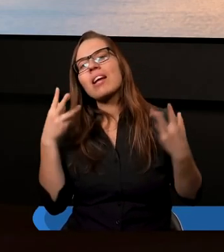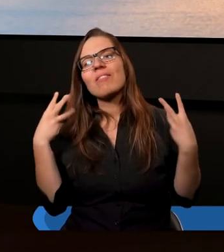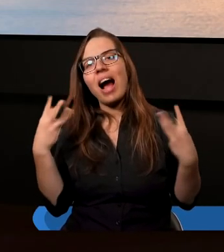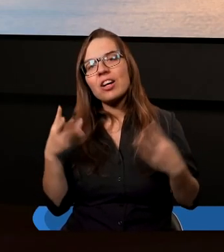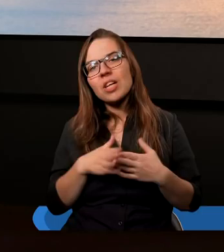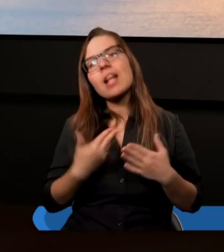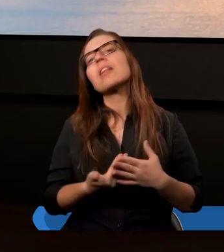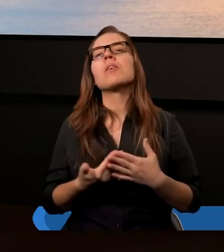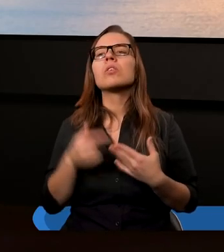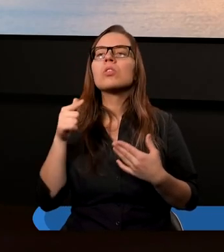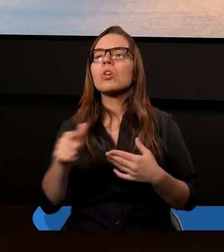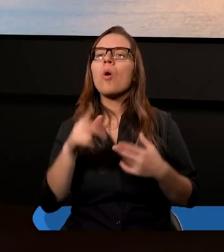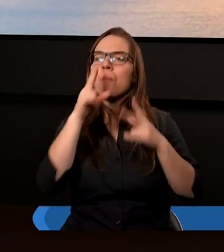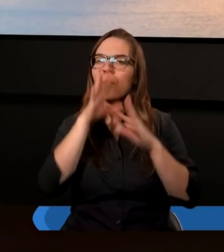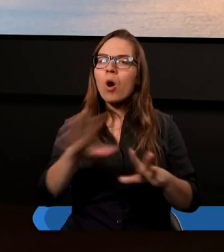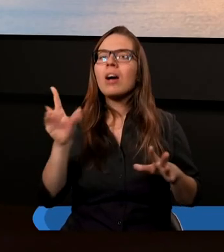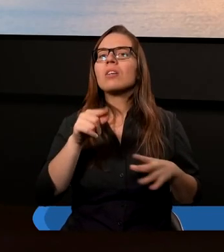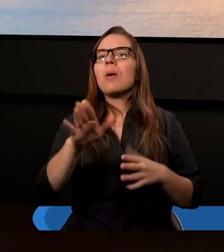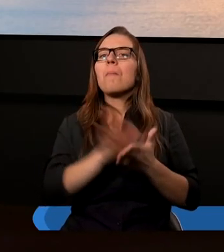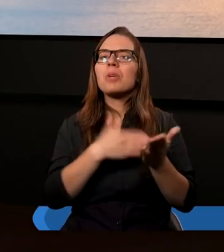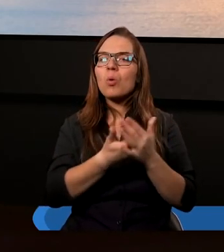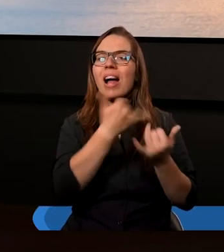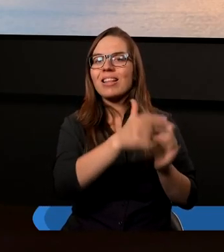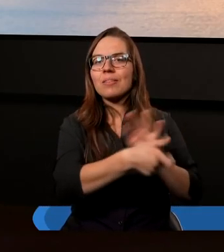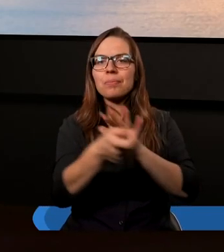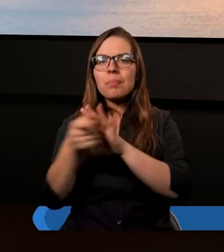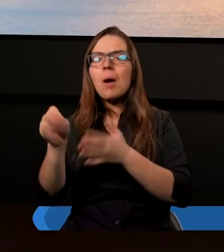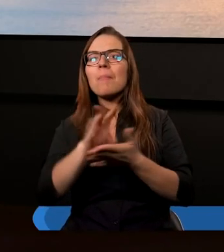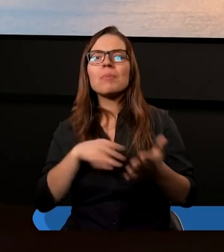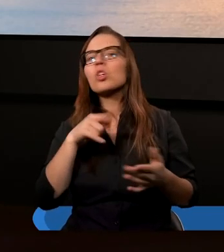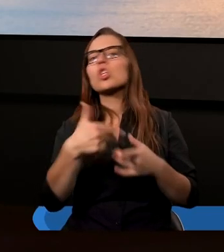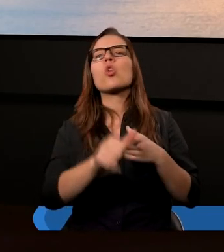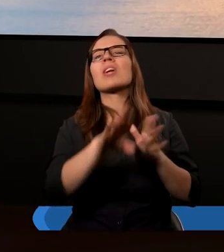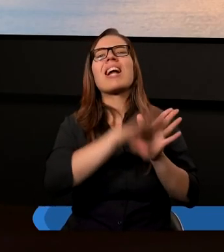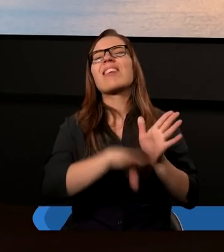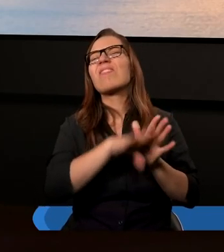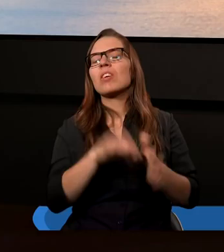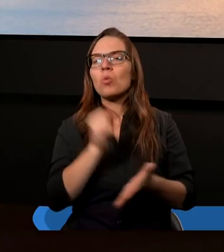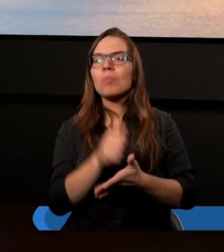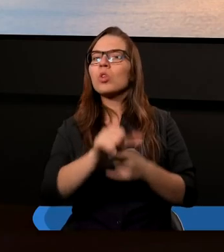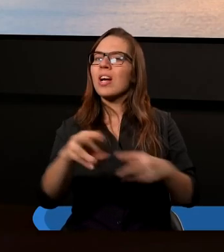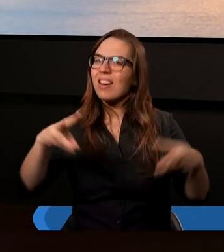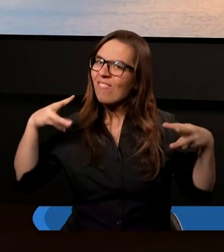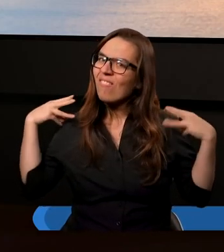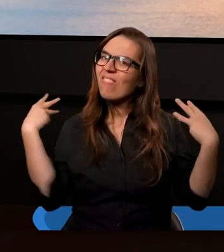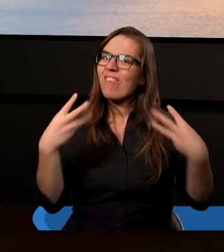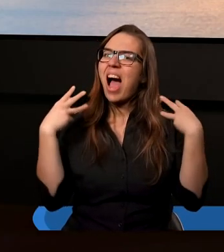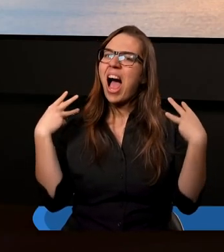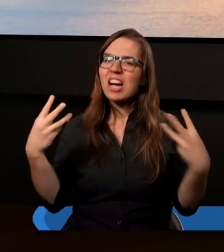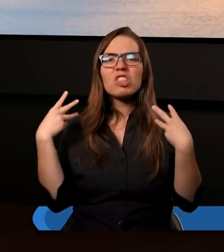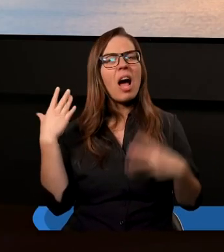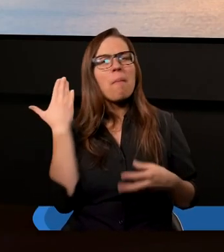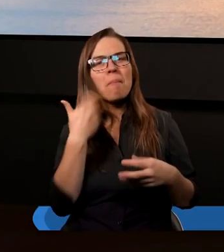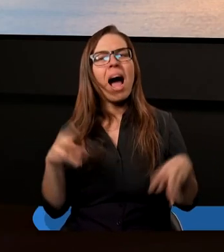ważna, co pokazuje niekiedy przykłady biblijne, że to nie jest mniej ważna sprawa, bo to jest często sprawa w